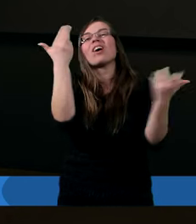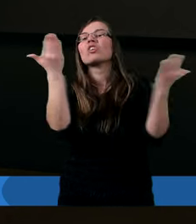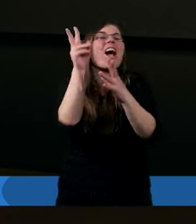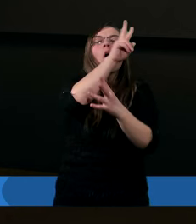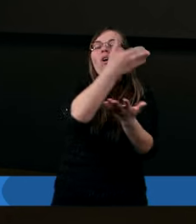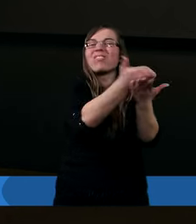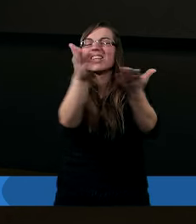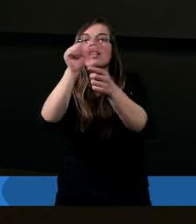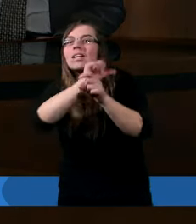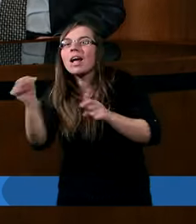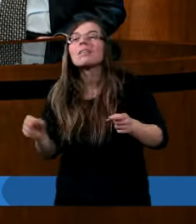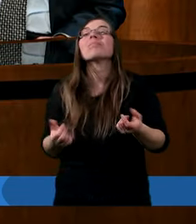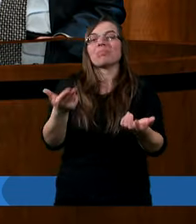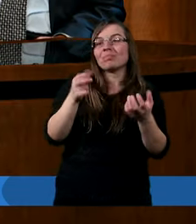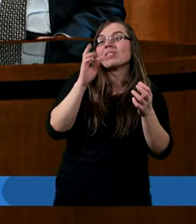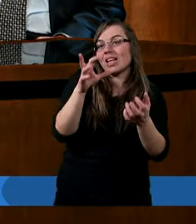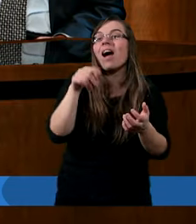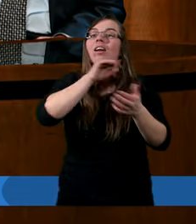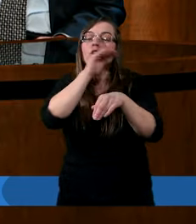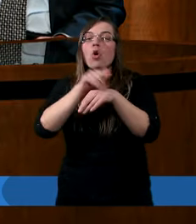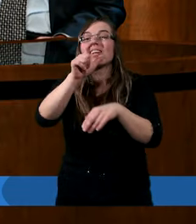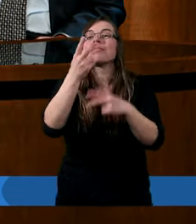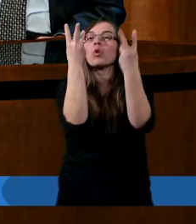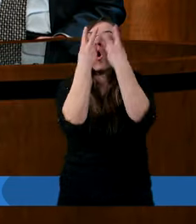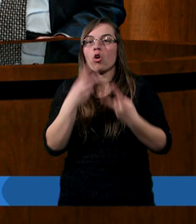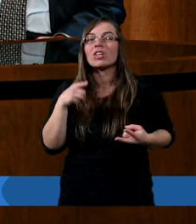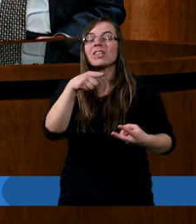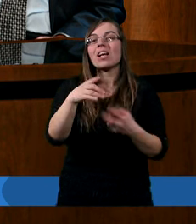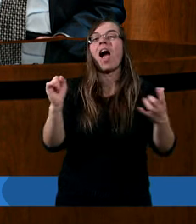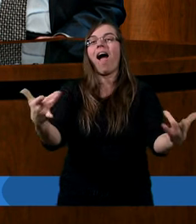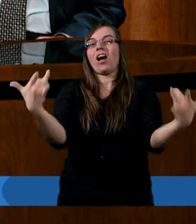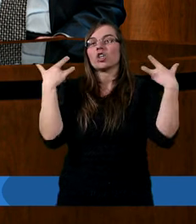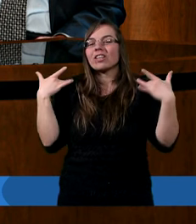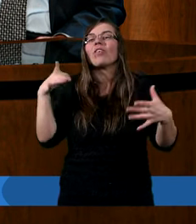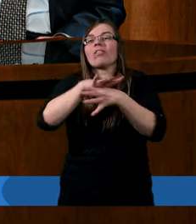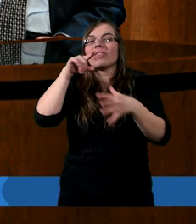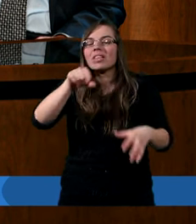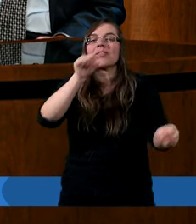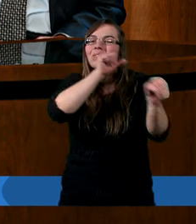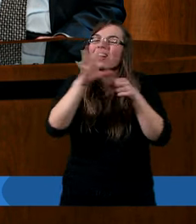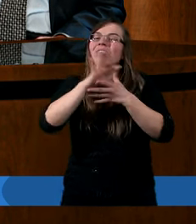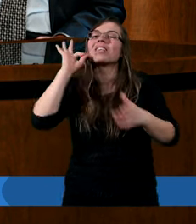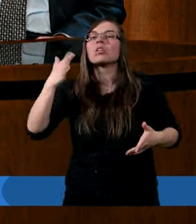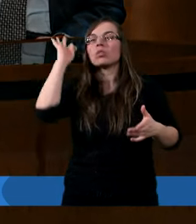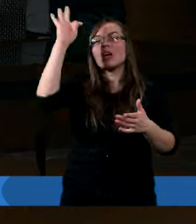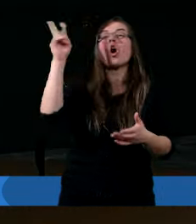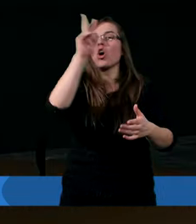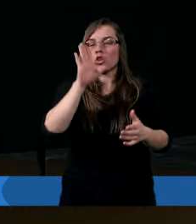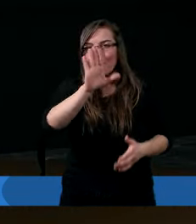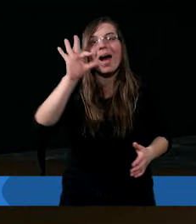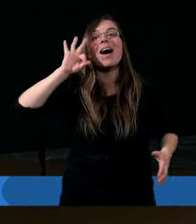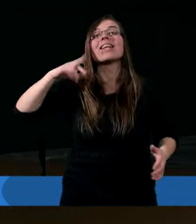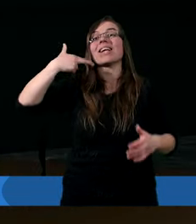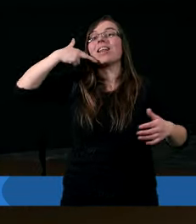gdziekolwiek jesteśmy? No zgodnie z tym, co zostało odczytane. A żywot ten jest w Synu Jego. I kto